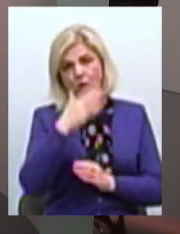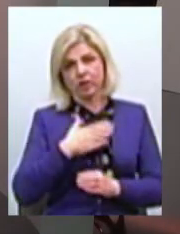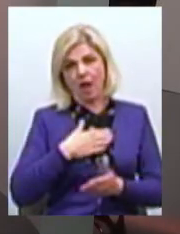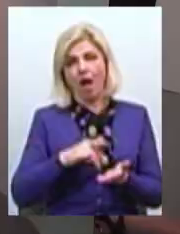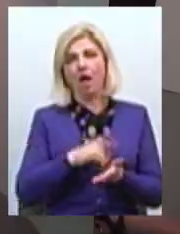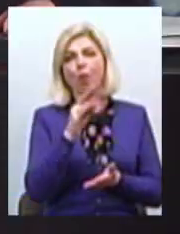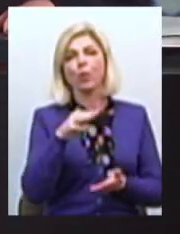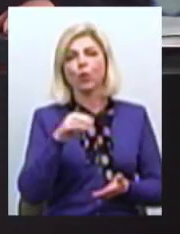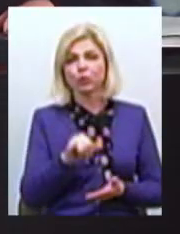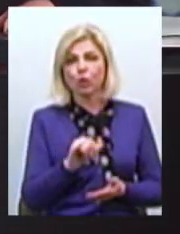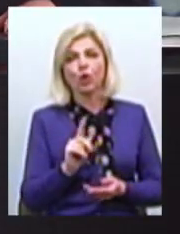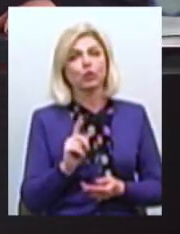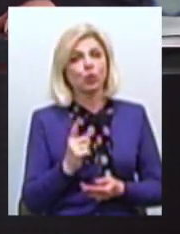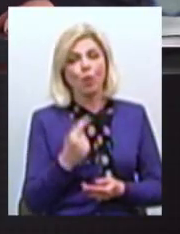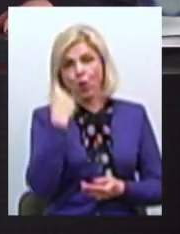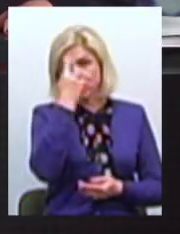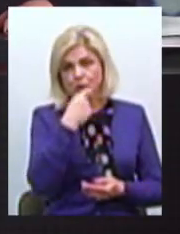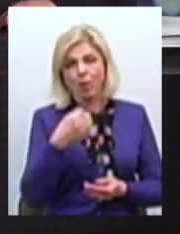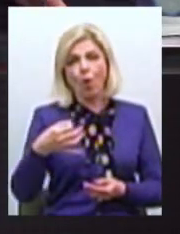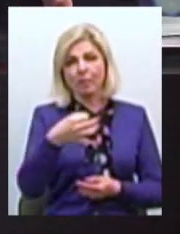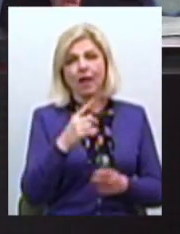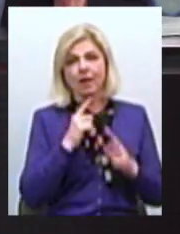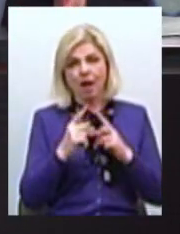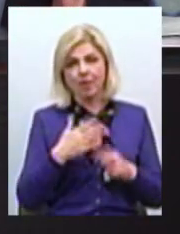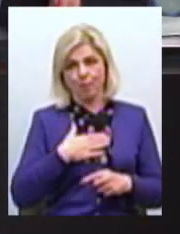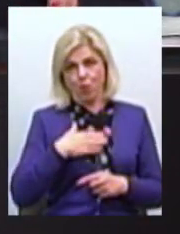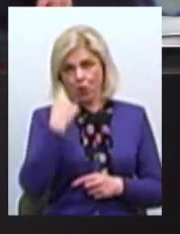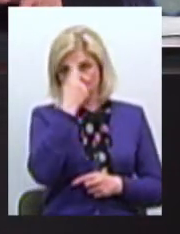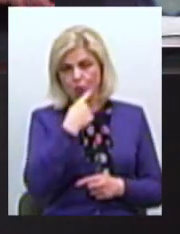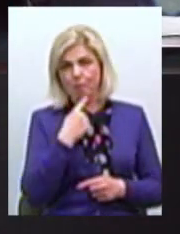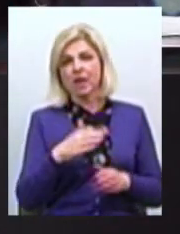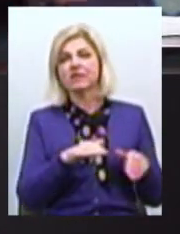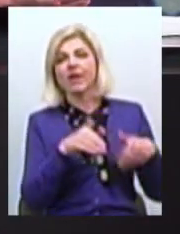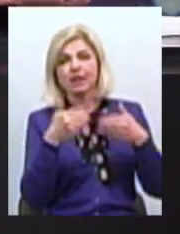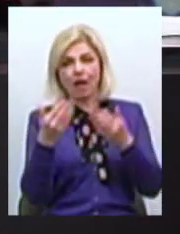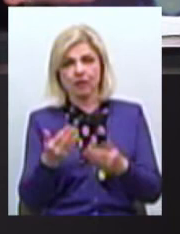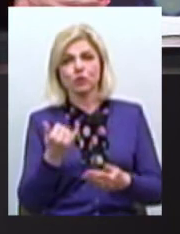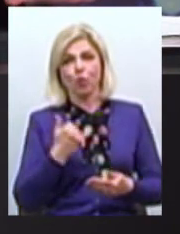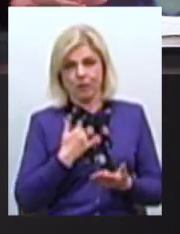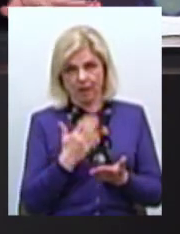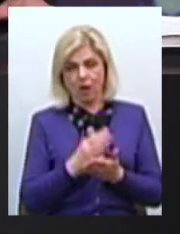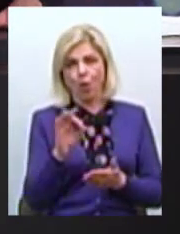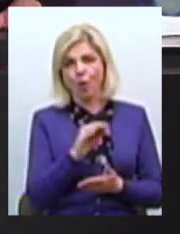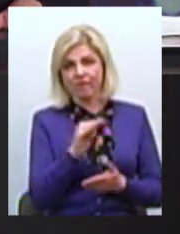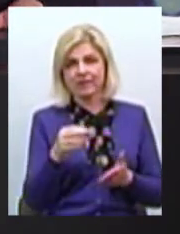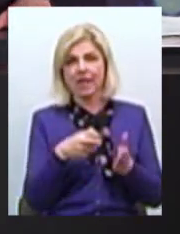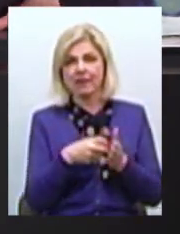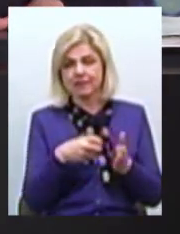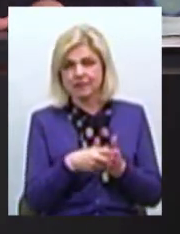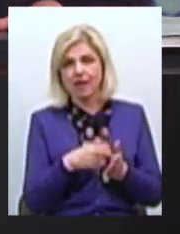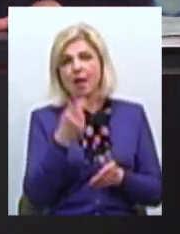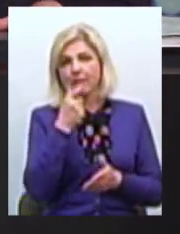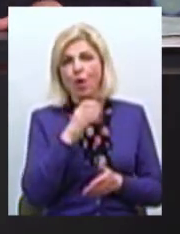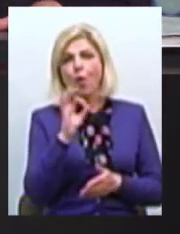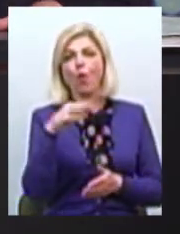аеропорту Тому що особисто обласна рада в моїй особі зверталася, у мене є офіційні листи на пана